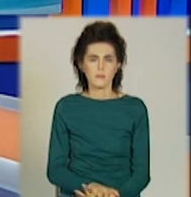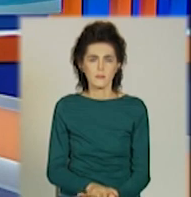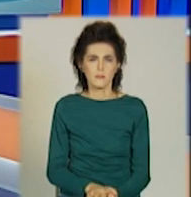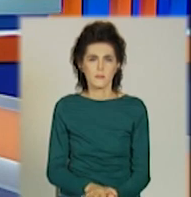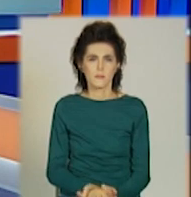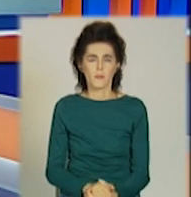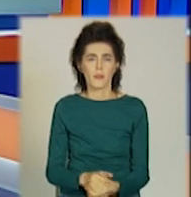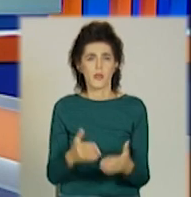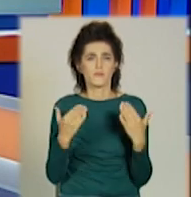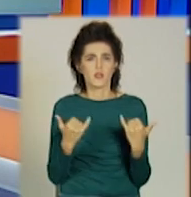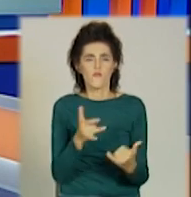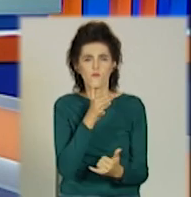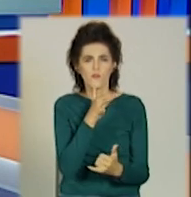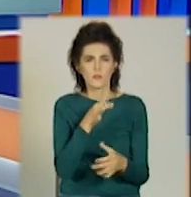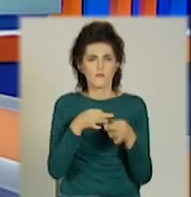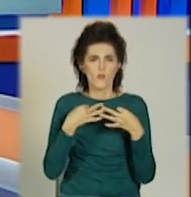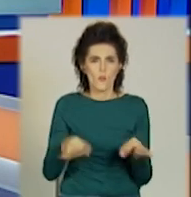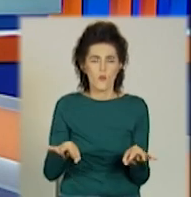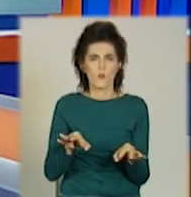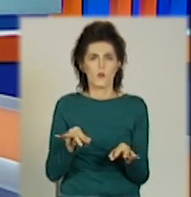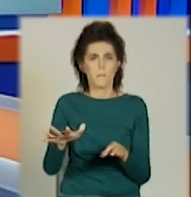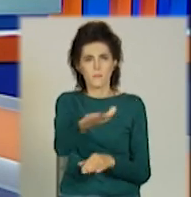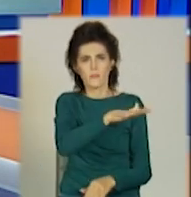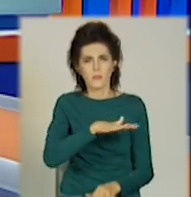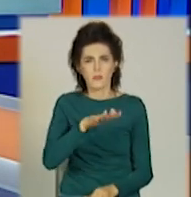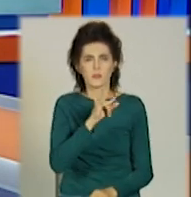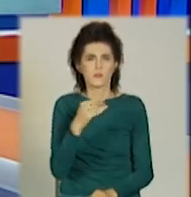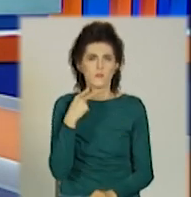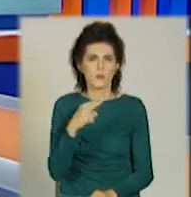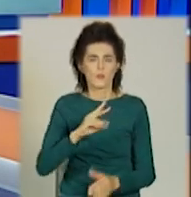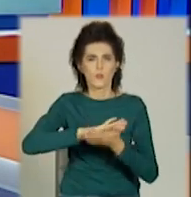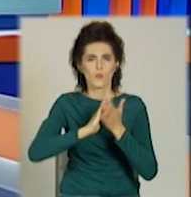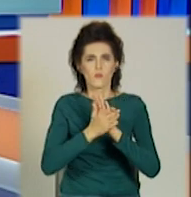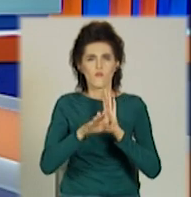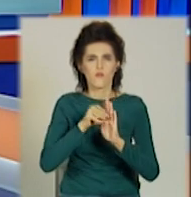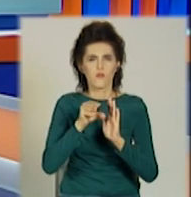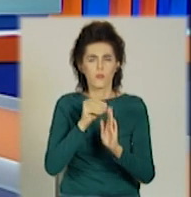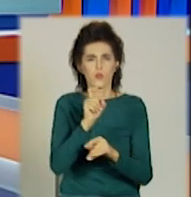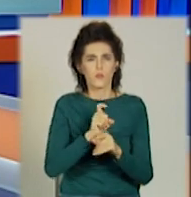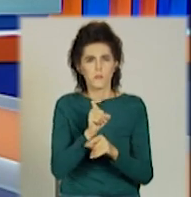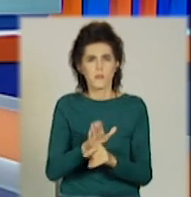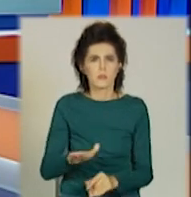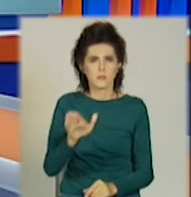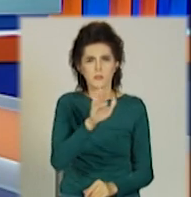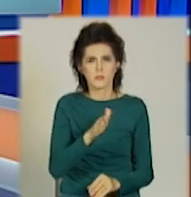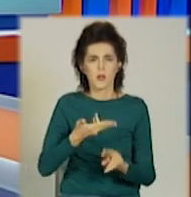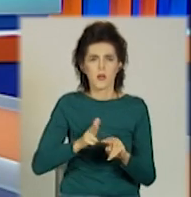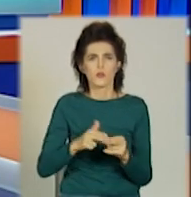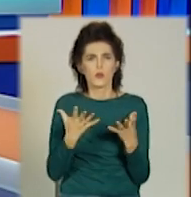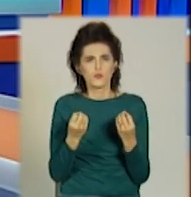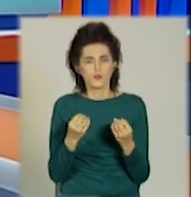Звільнення територій та полонених, умови проведення виборів на Донбасі – про все це ще